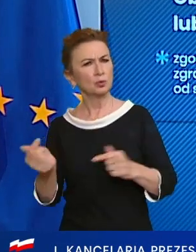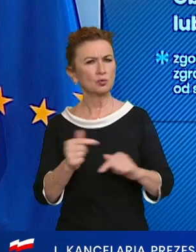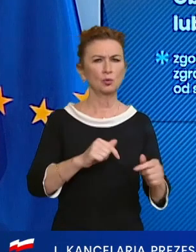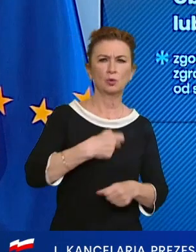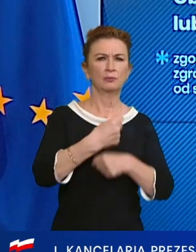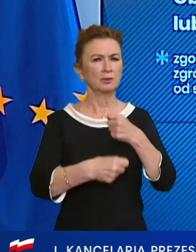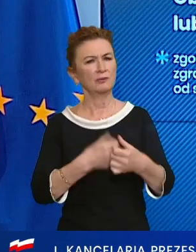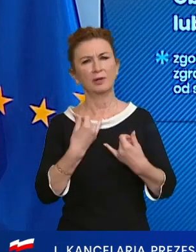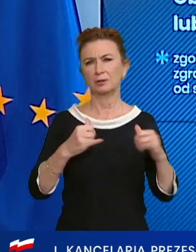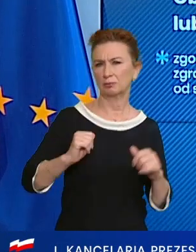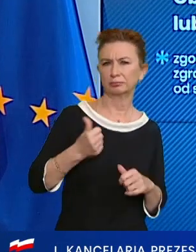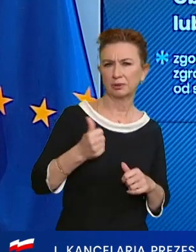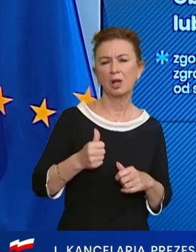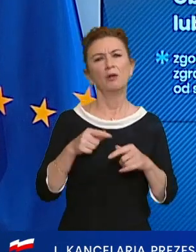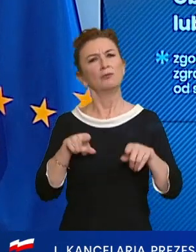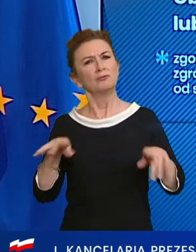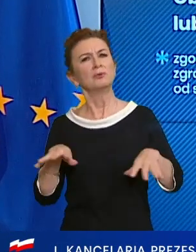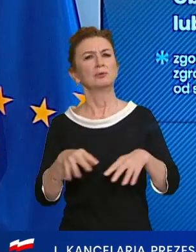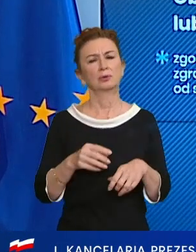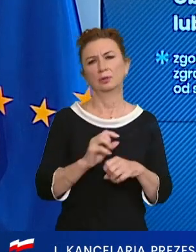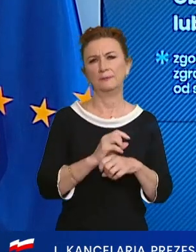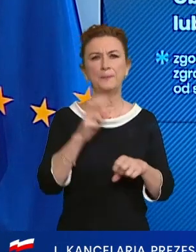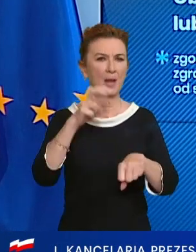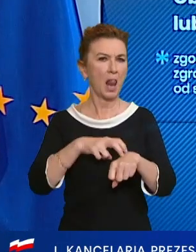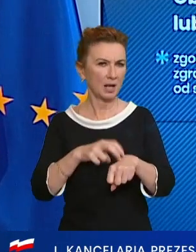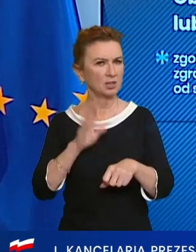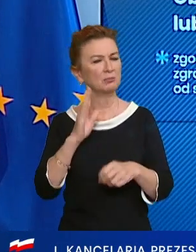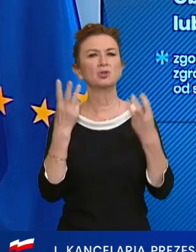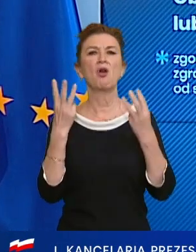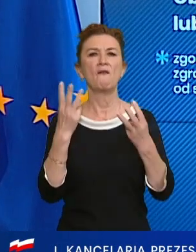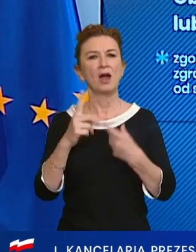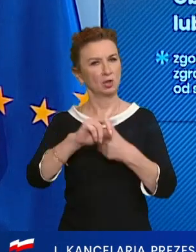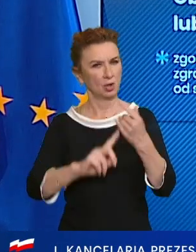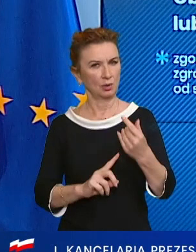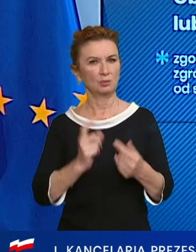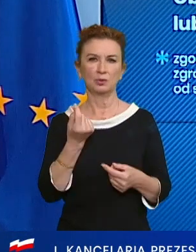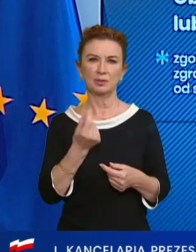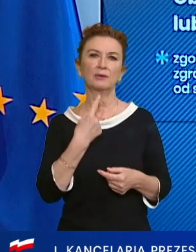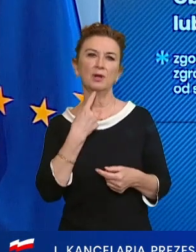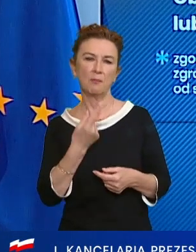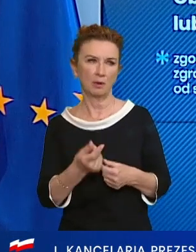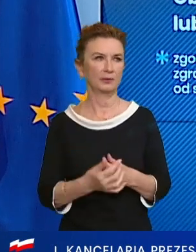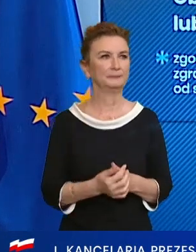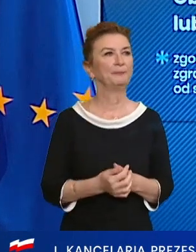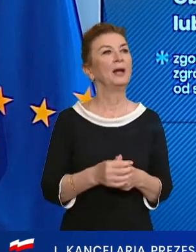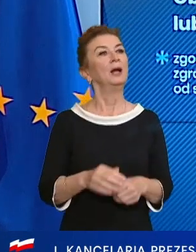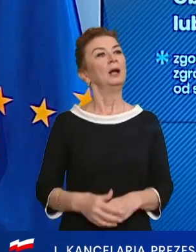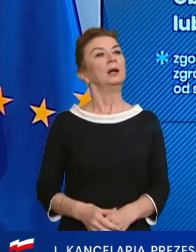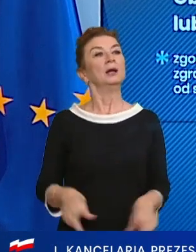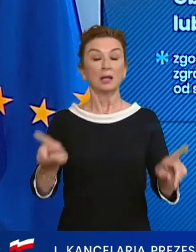ekspertami, epidemiologami będzie taką ważną liczbą, o której jeszcze za chwilkę powiem w innym kontekście. Oczywiście